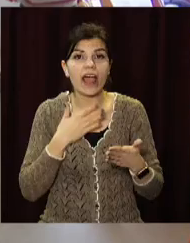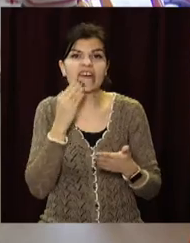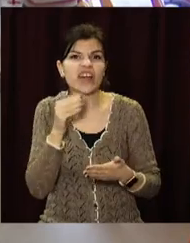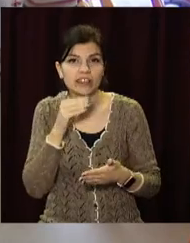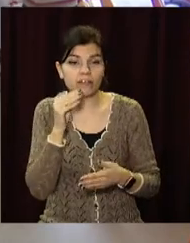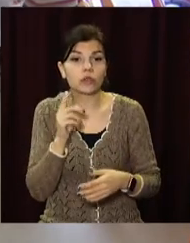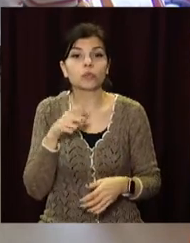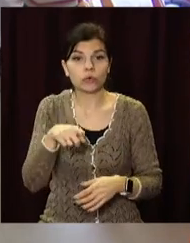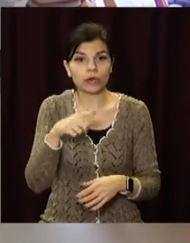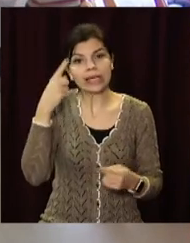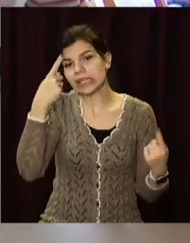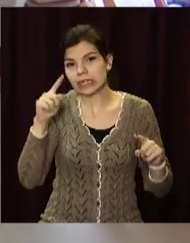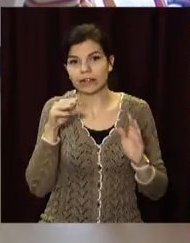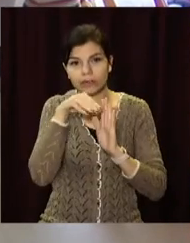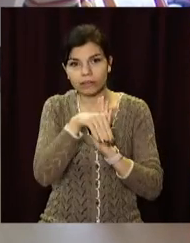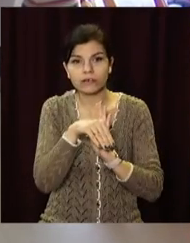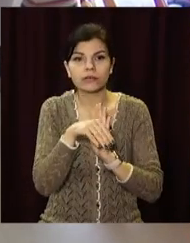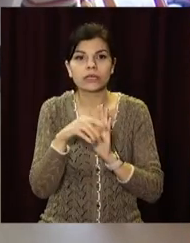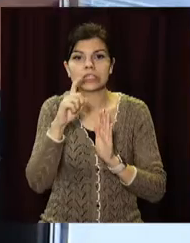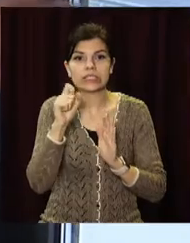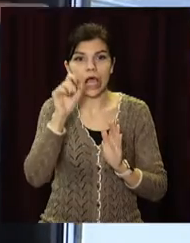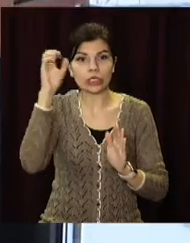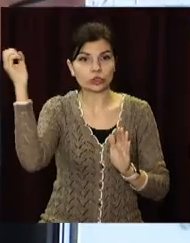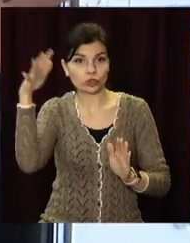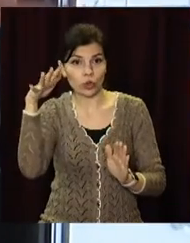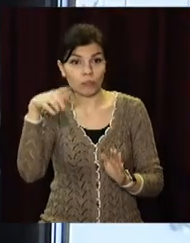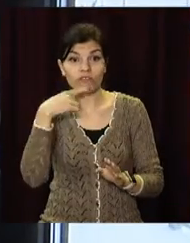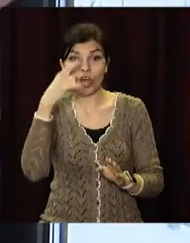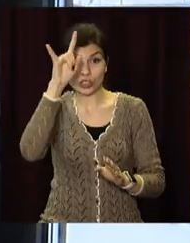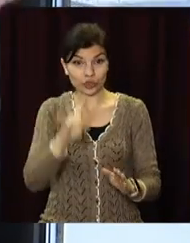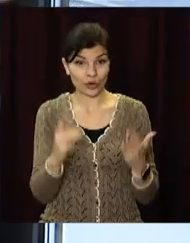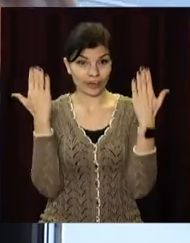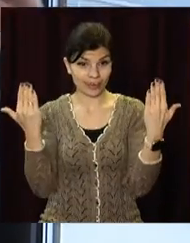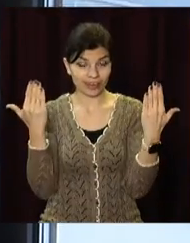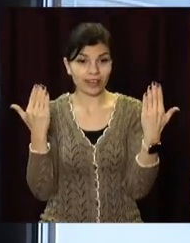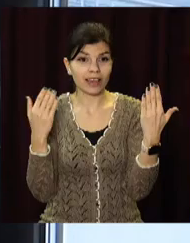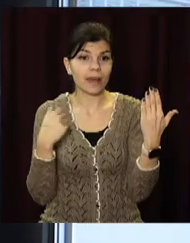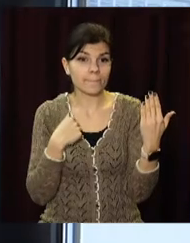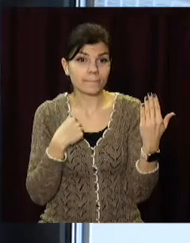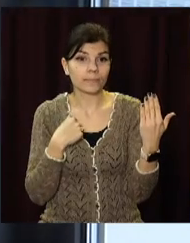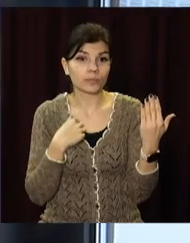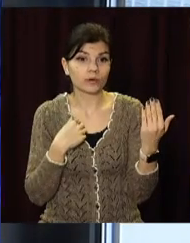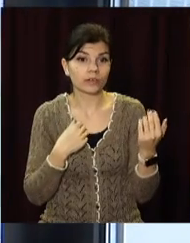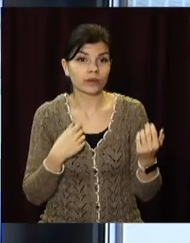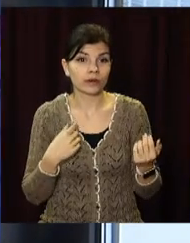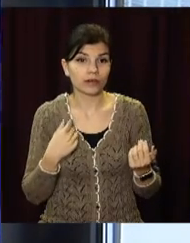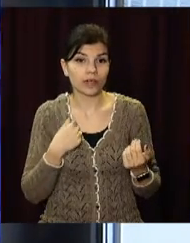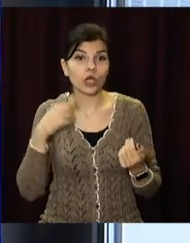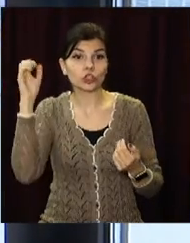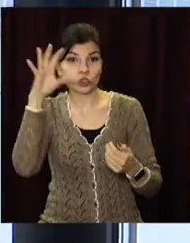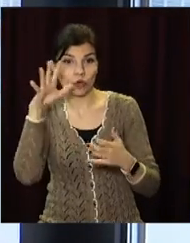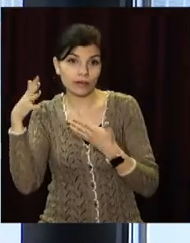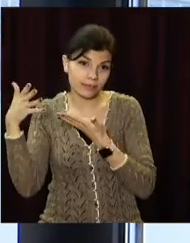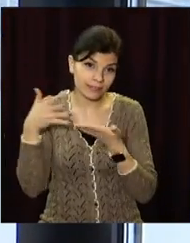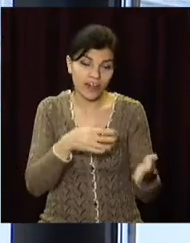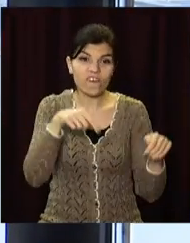Насамперед, завдяки втіленню ідеї – орієнтація за сонцем. Через великі стеклопакети ми буквально запускаємо сонце